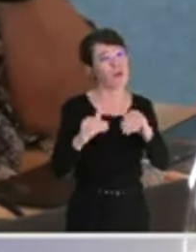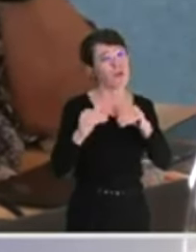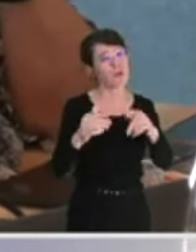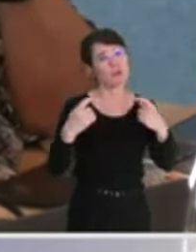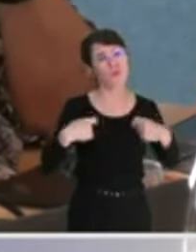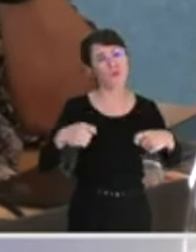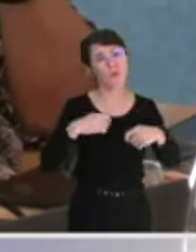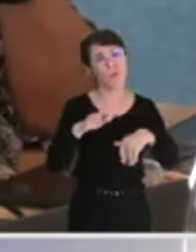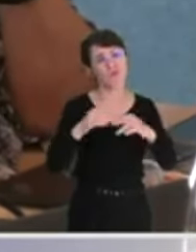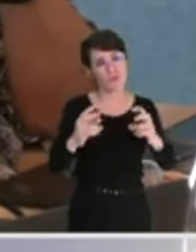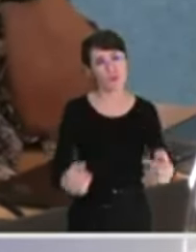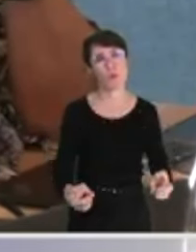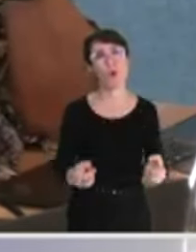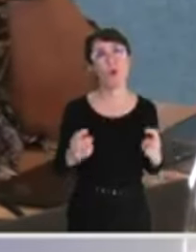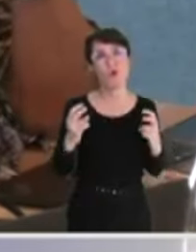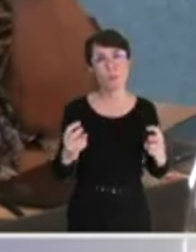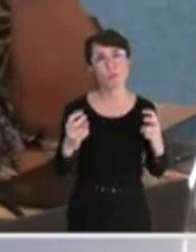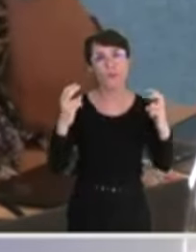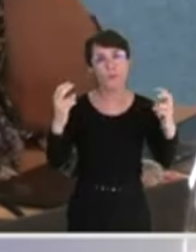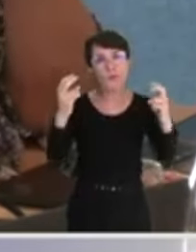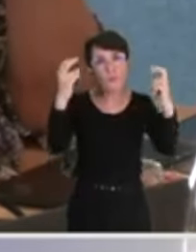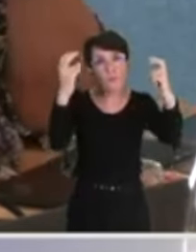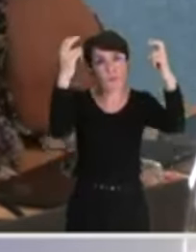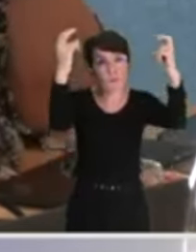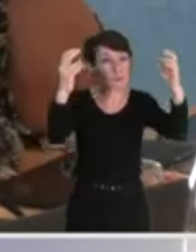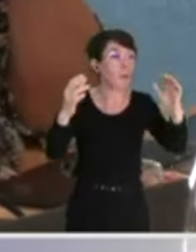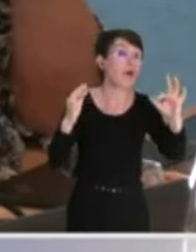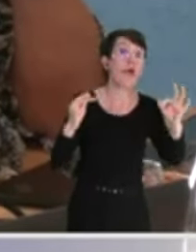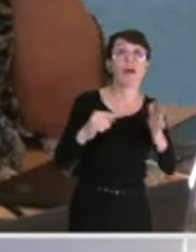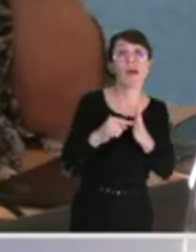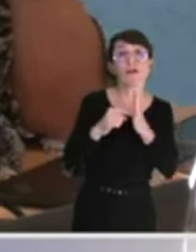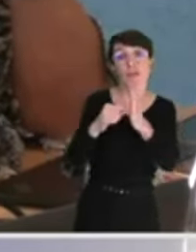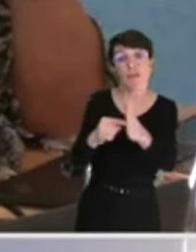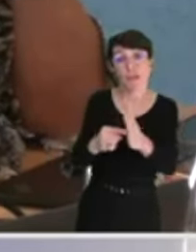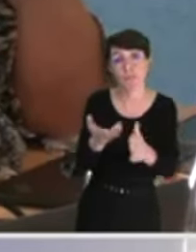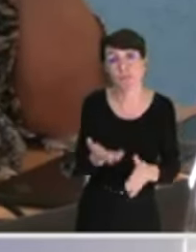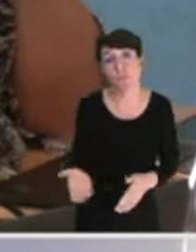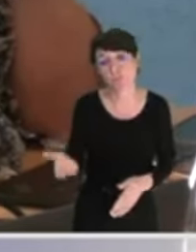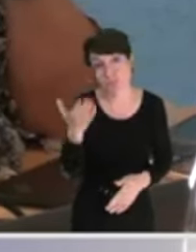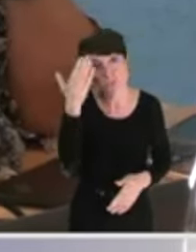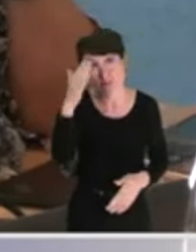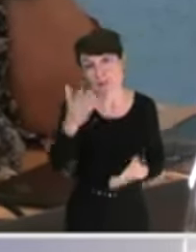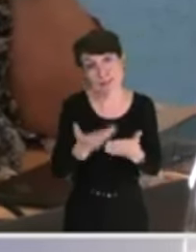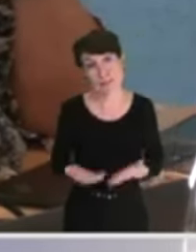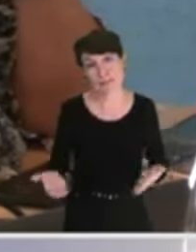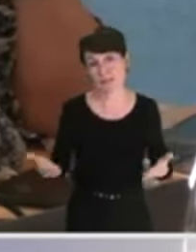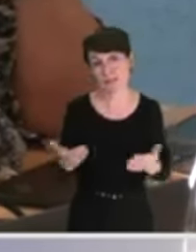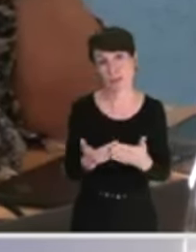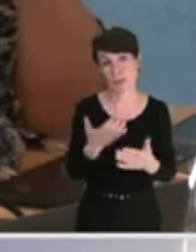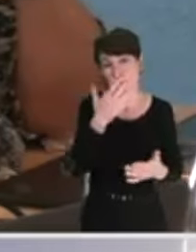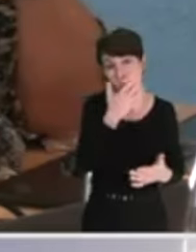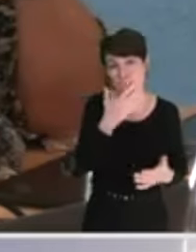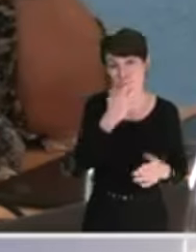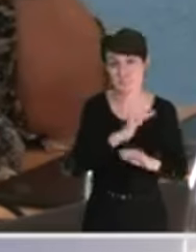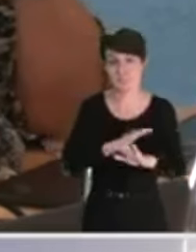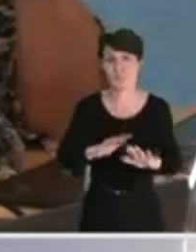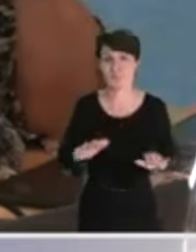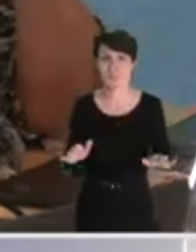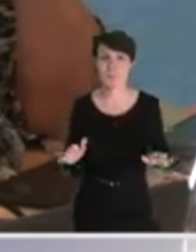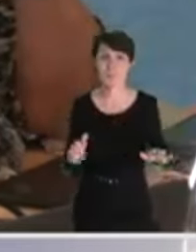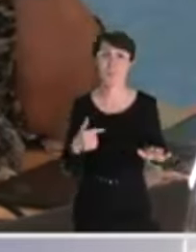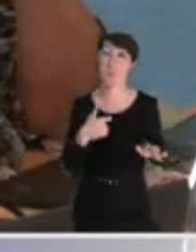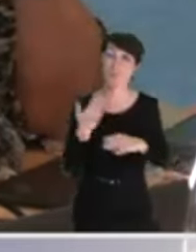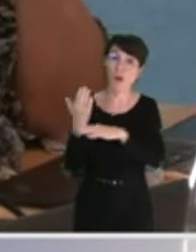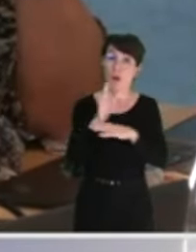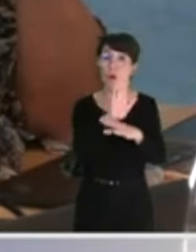fonctionnement. Et évidemment, pour la dette, vous savez ce qu'il en est. Moi, je voudrais en tout cas vous présenter le graphique